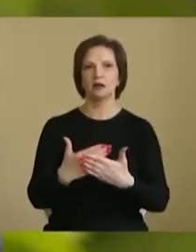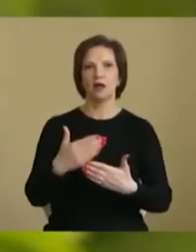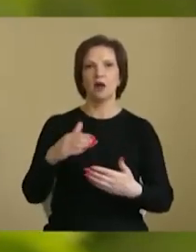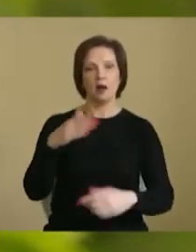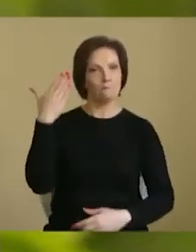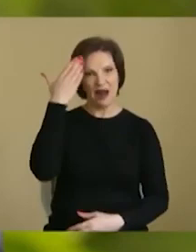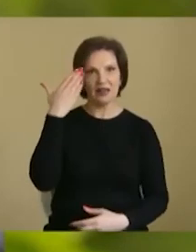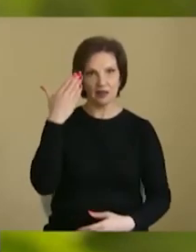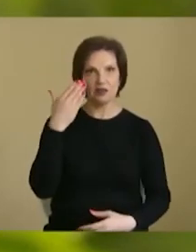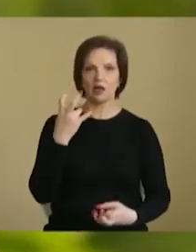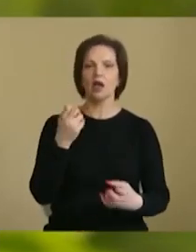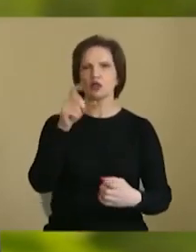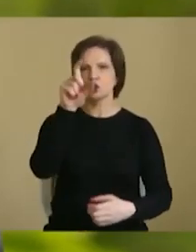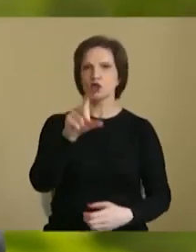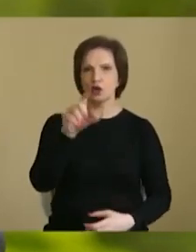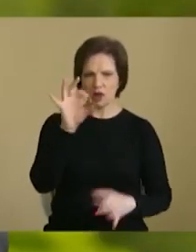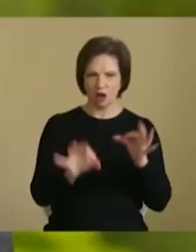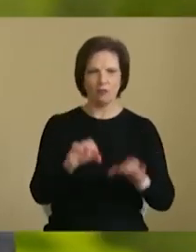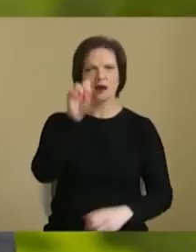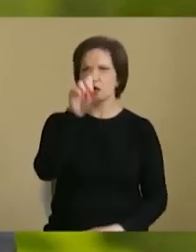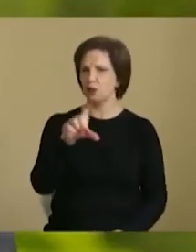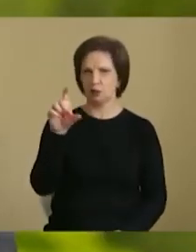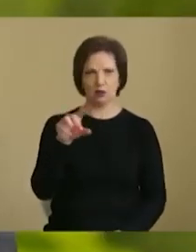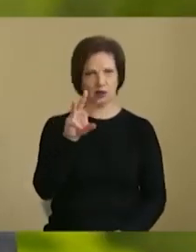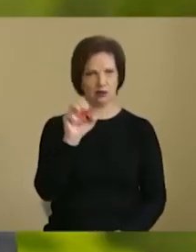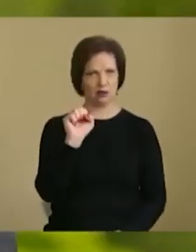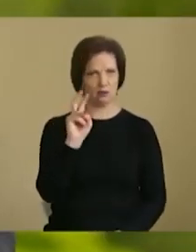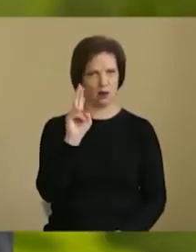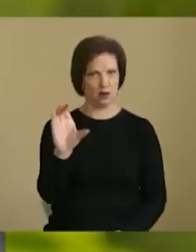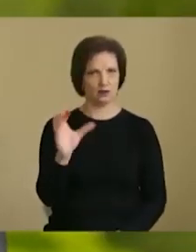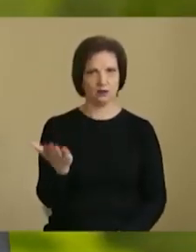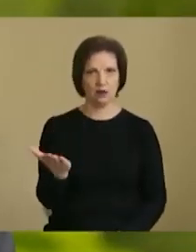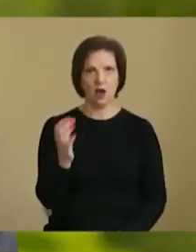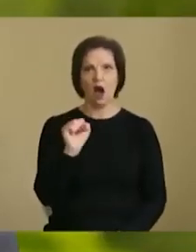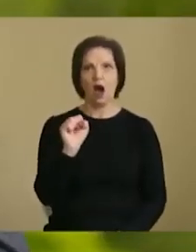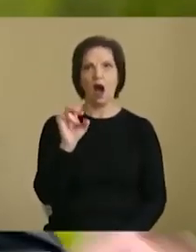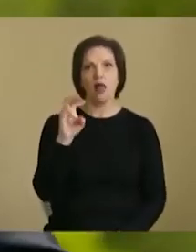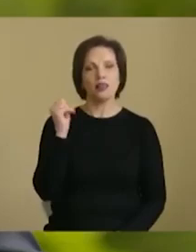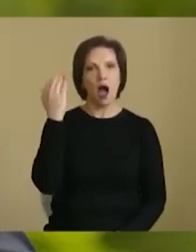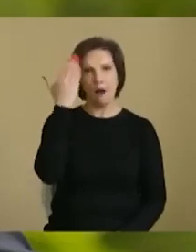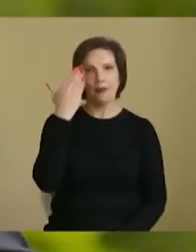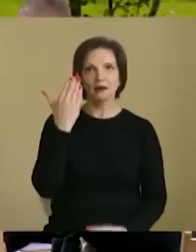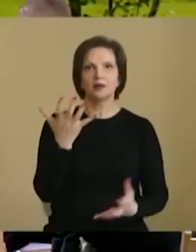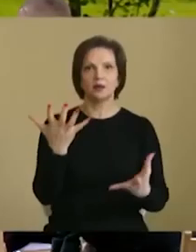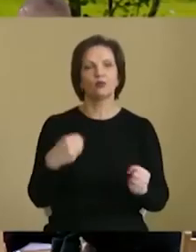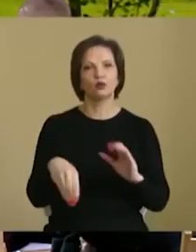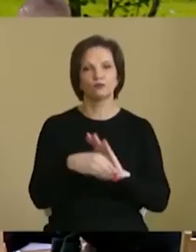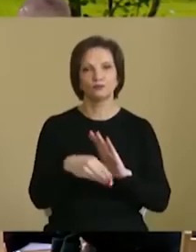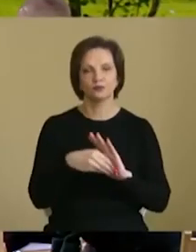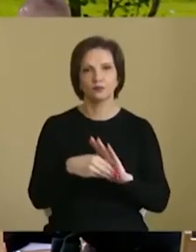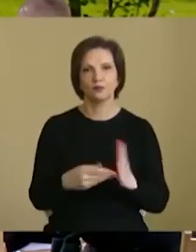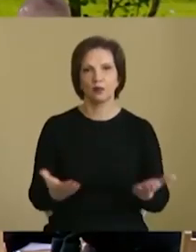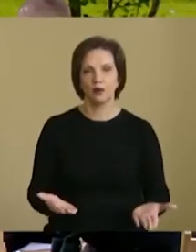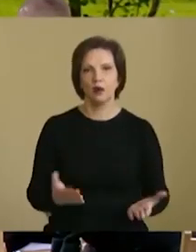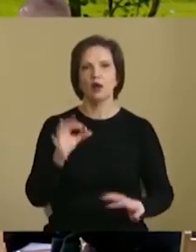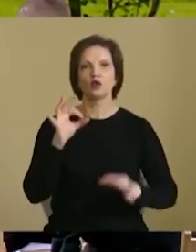Нормальна людина, Макс, нормальна, але на митниці беруть хабарі. Нормальна